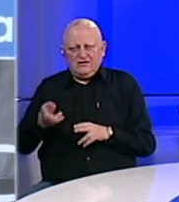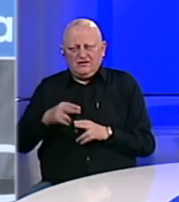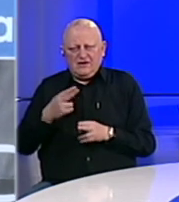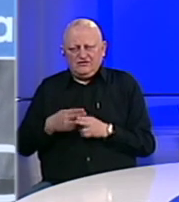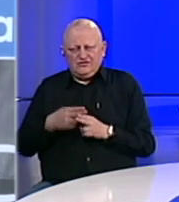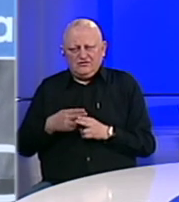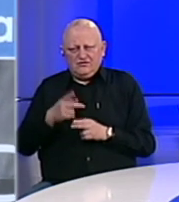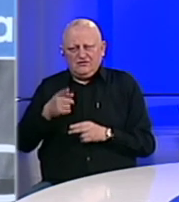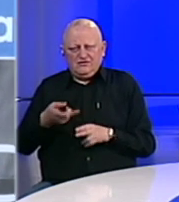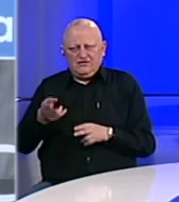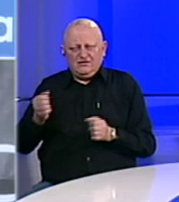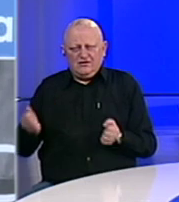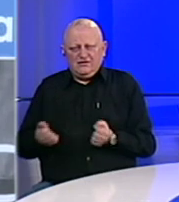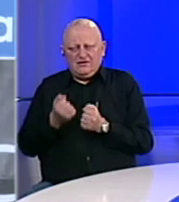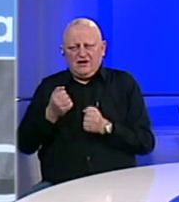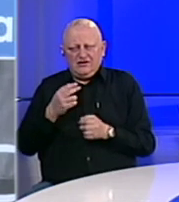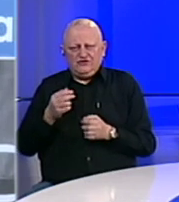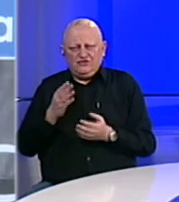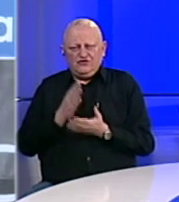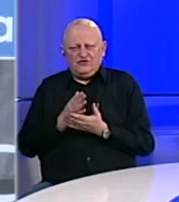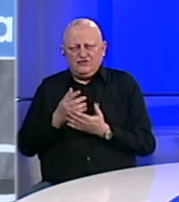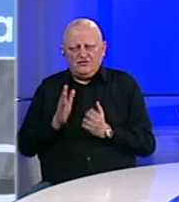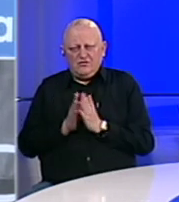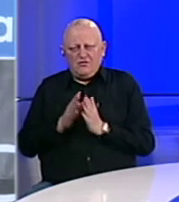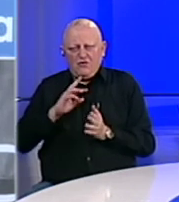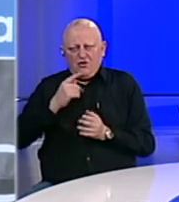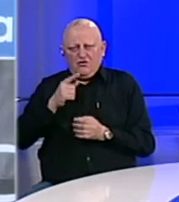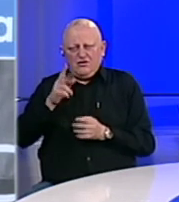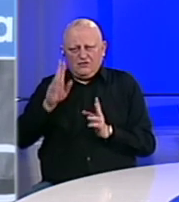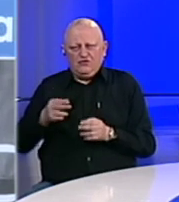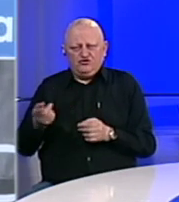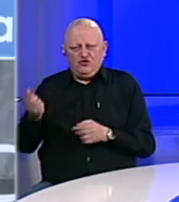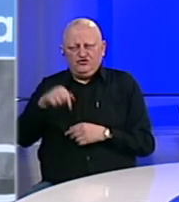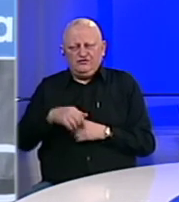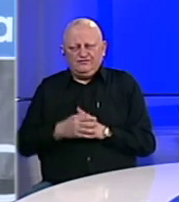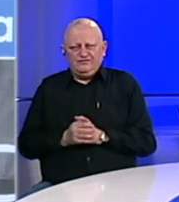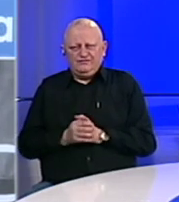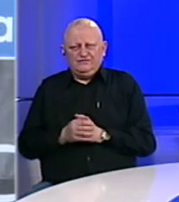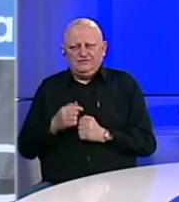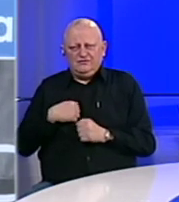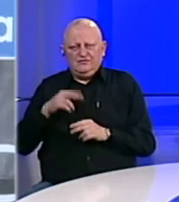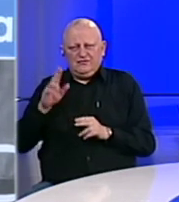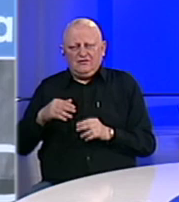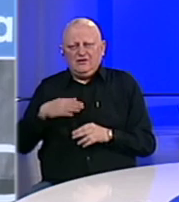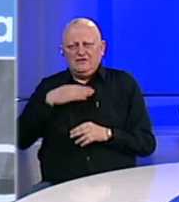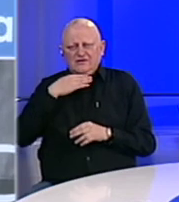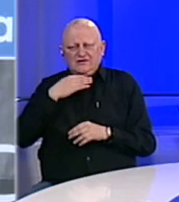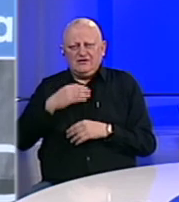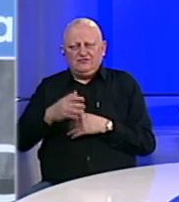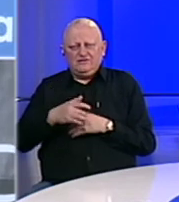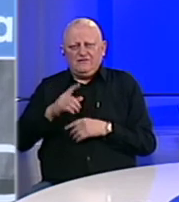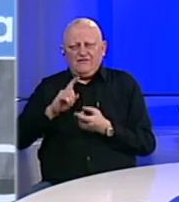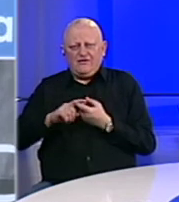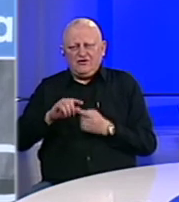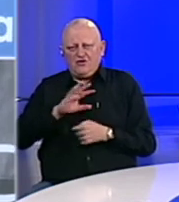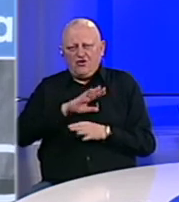oboljelijih i da se ovdje najteži slučajevi, zamolio bi odgovor da li do toga zaista može doći. Mi imamo zao za javno zdravstvo federacije